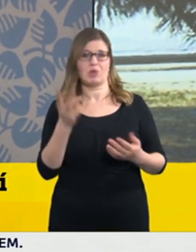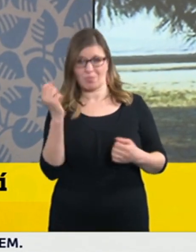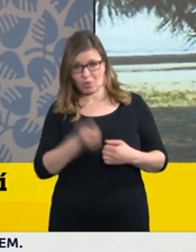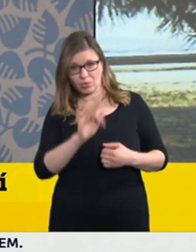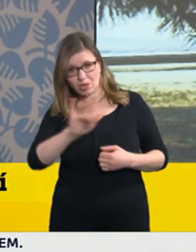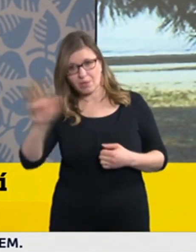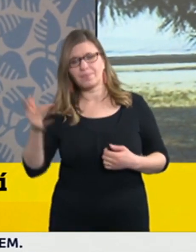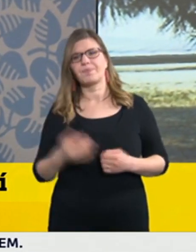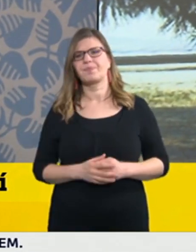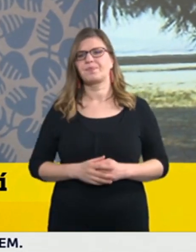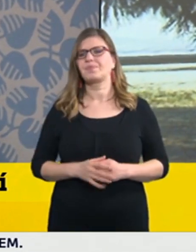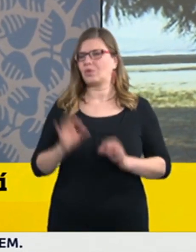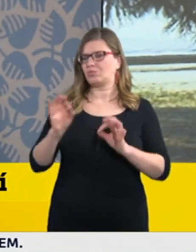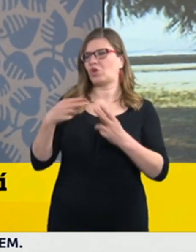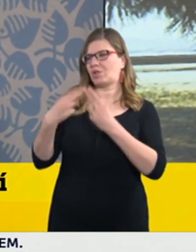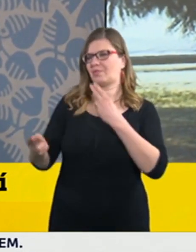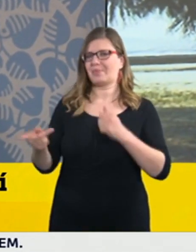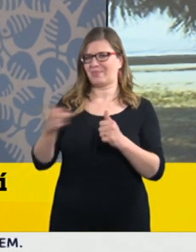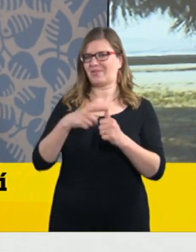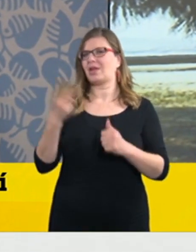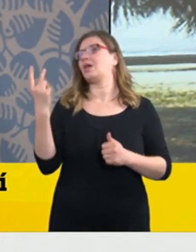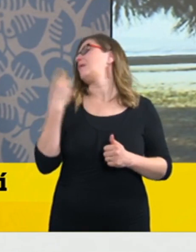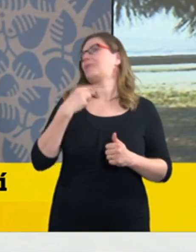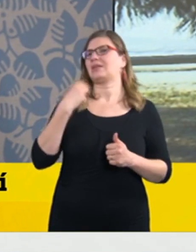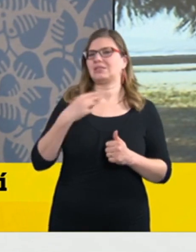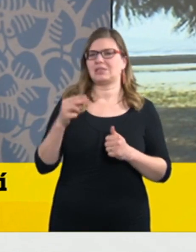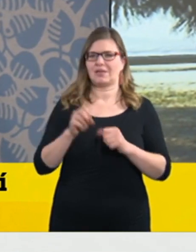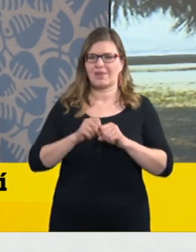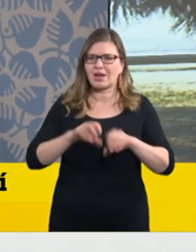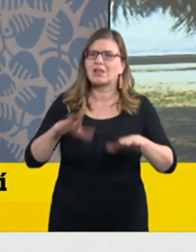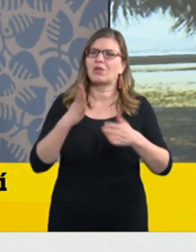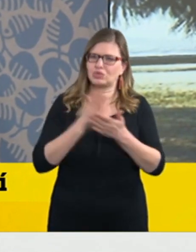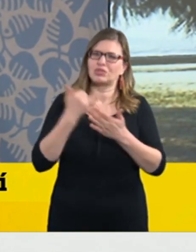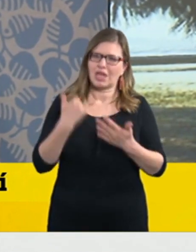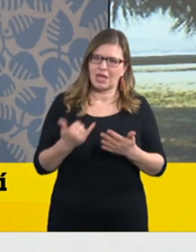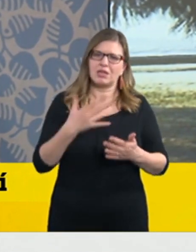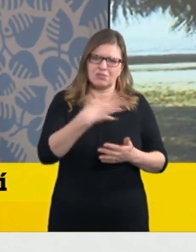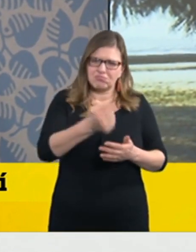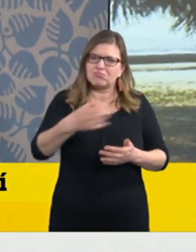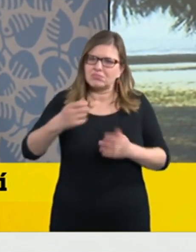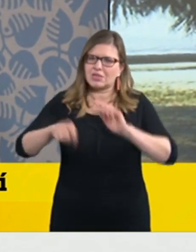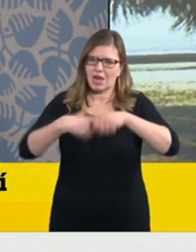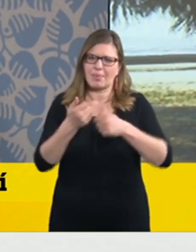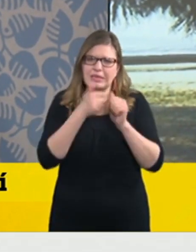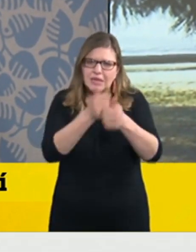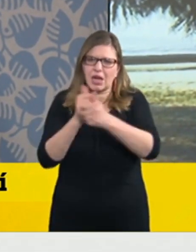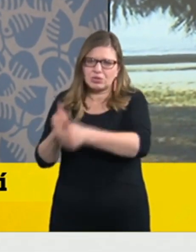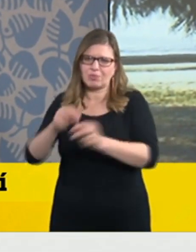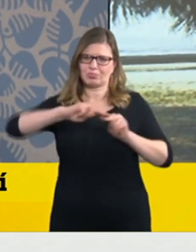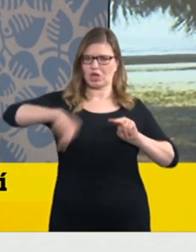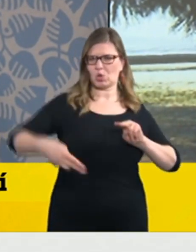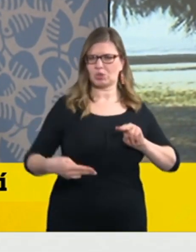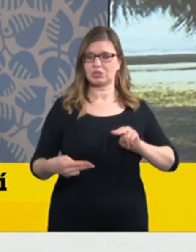nyní je tato varianta primárně trasována, to znamená, i když je pouze podezření, byť není třeba ještě